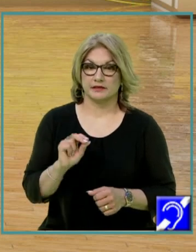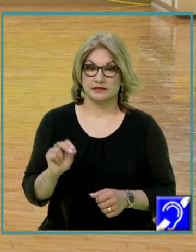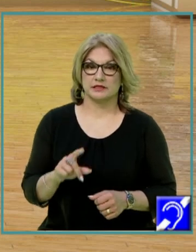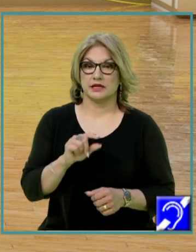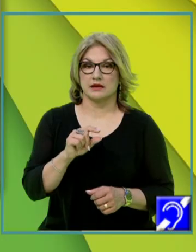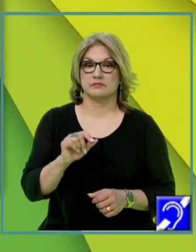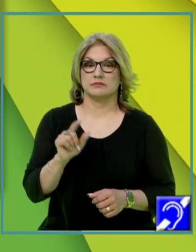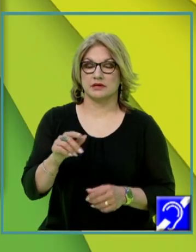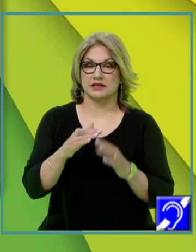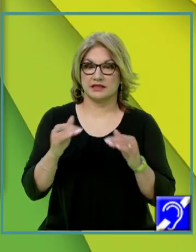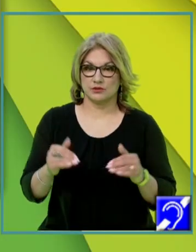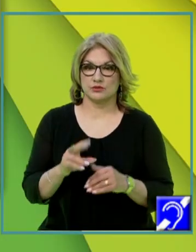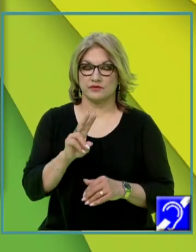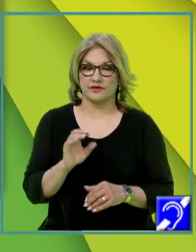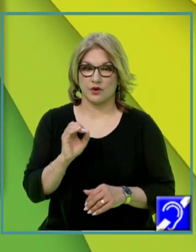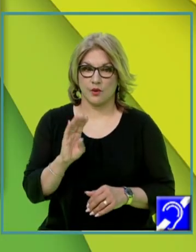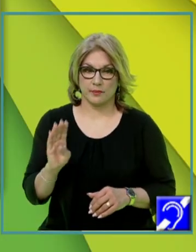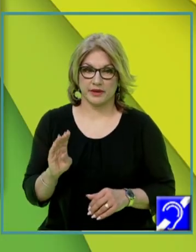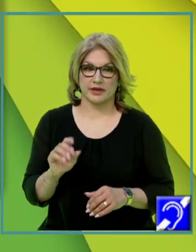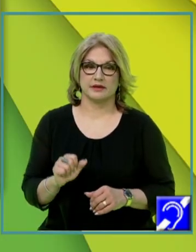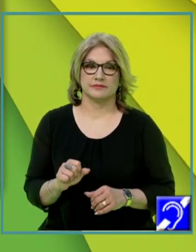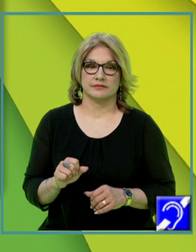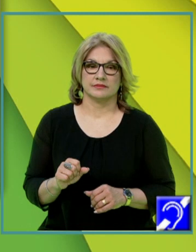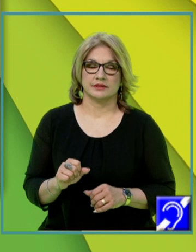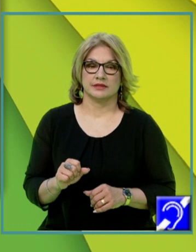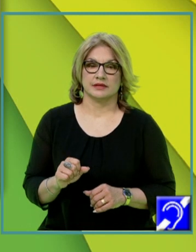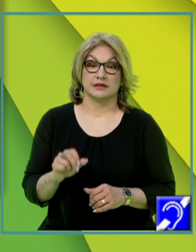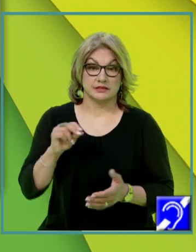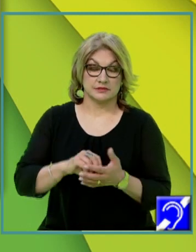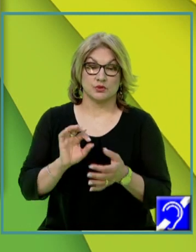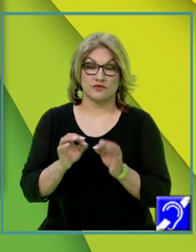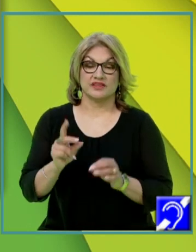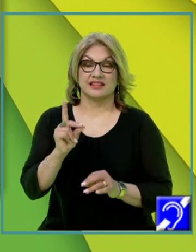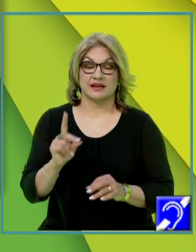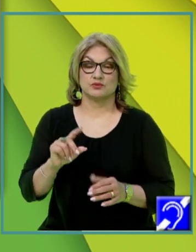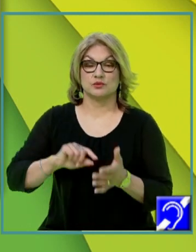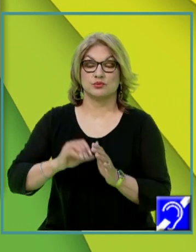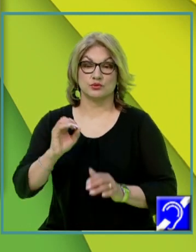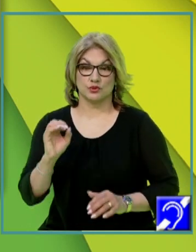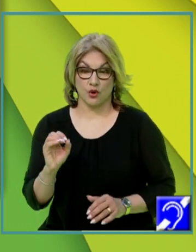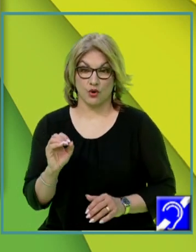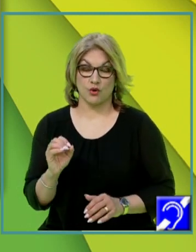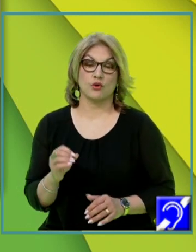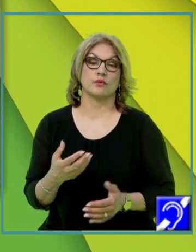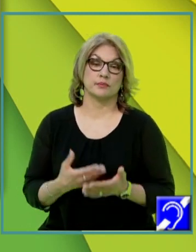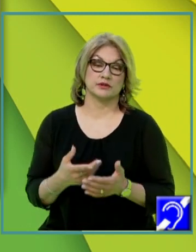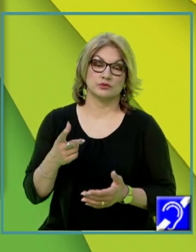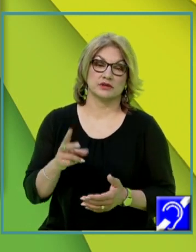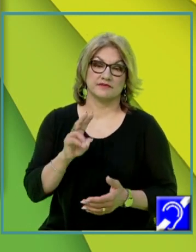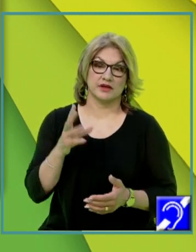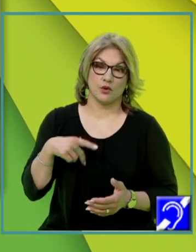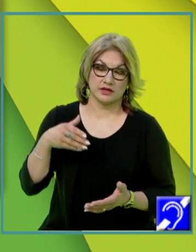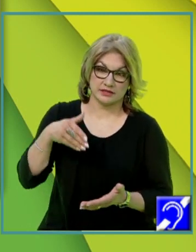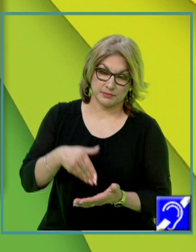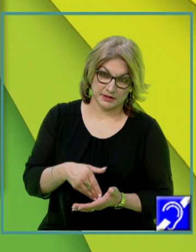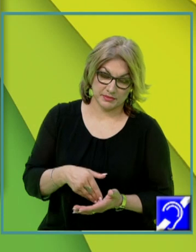VOB dreptunghic, scrieți dumneavoastră la examen în punctul O, deoarece VO e perpendiculară pe plan, e